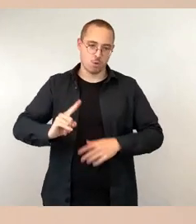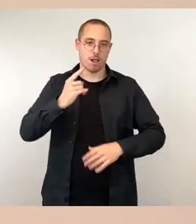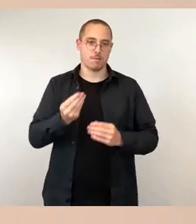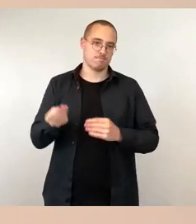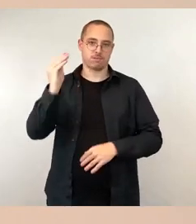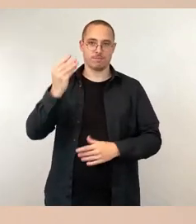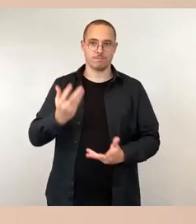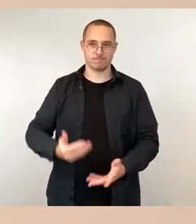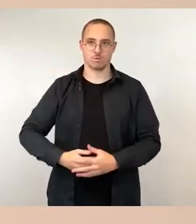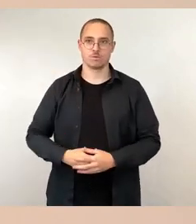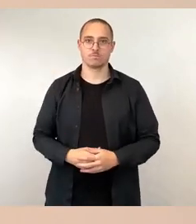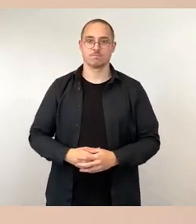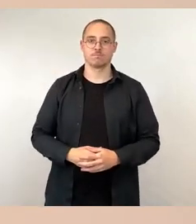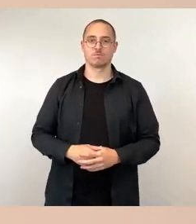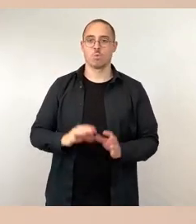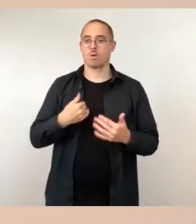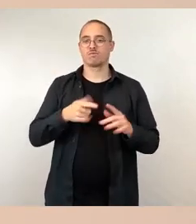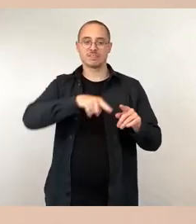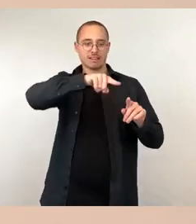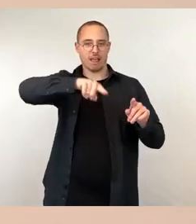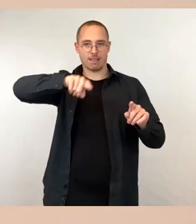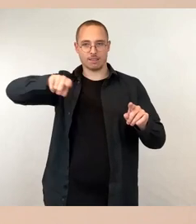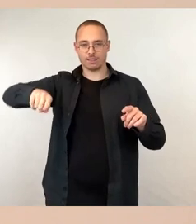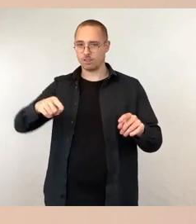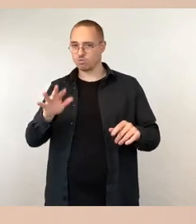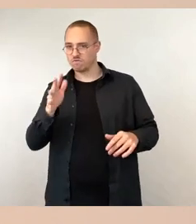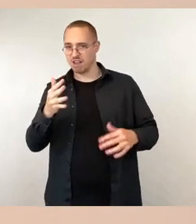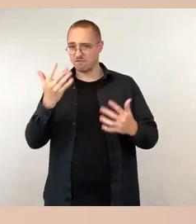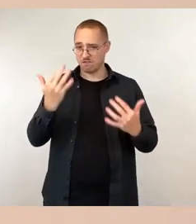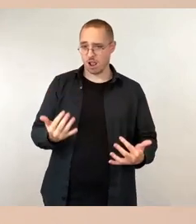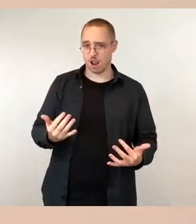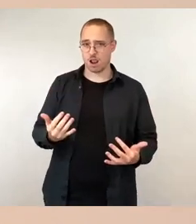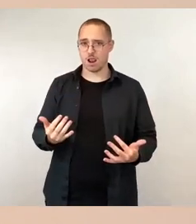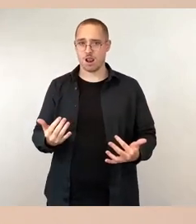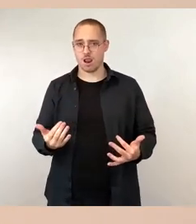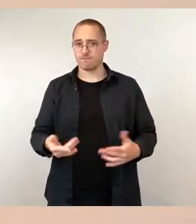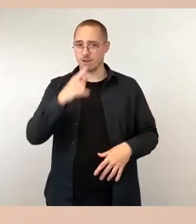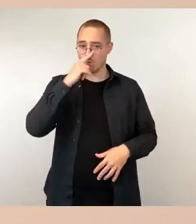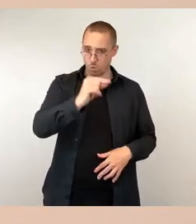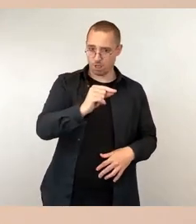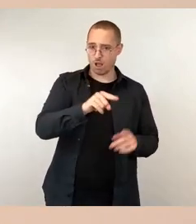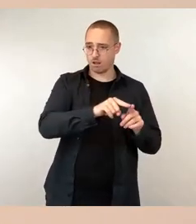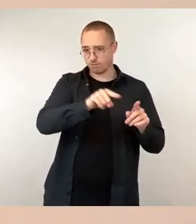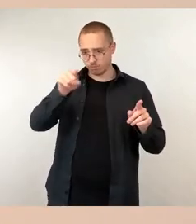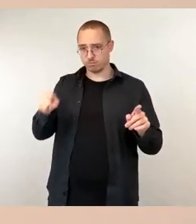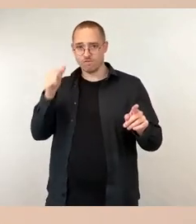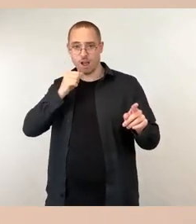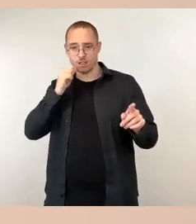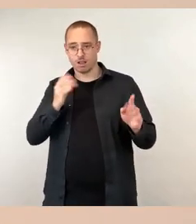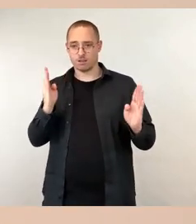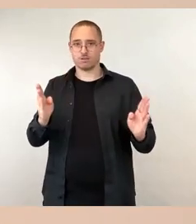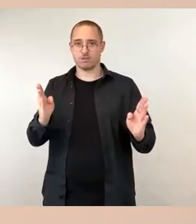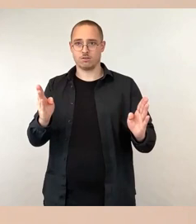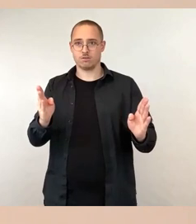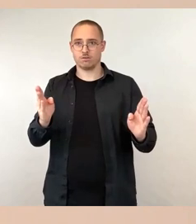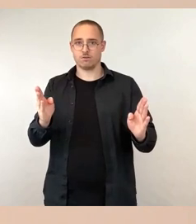über die gesamte Woche bis einschließlich sozusagen des Montags dieser Woche war eben nicht der Trend, der